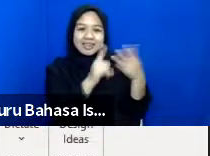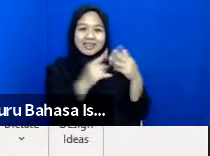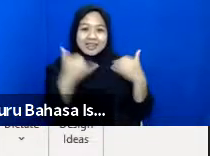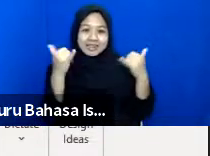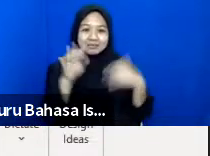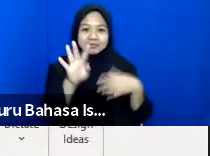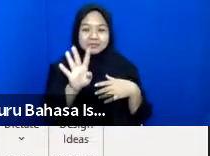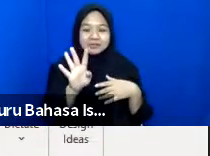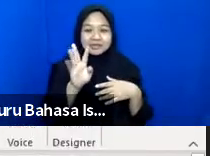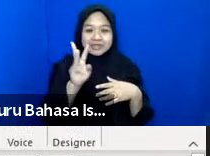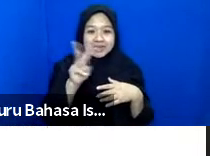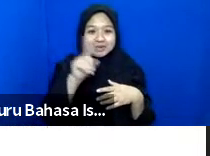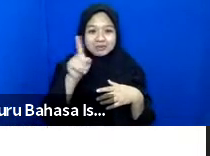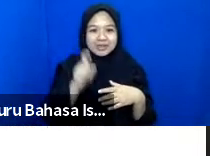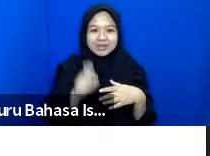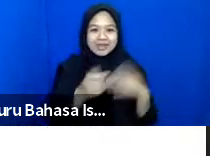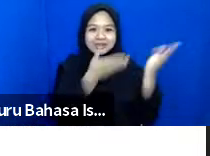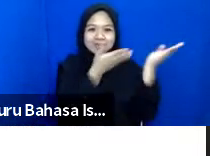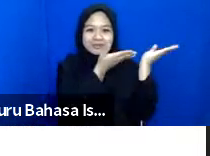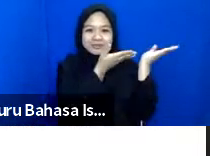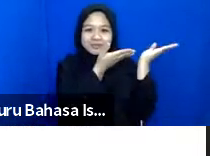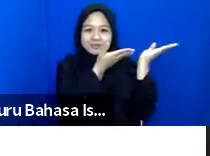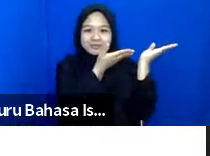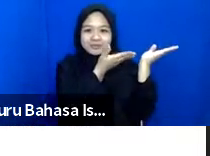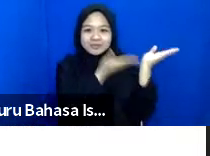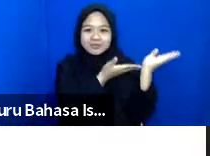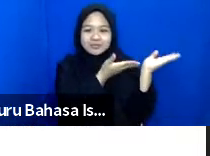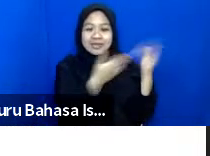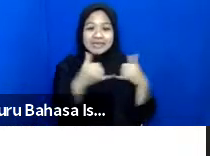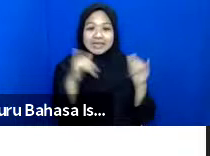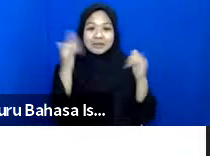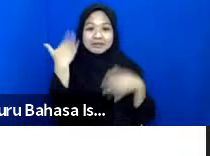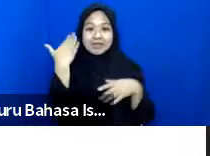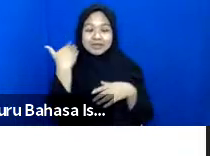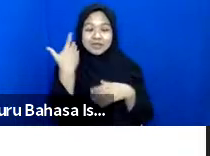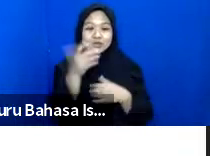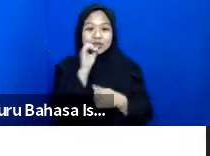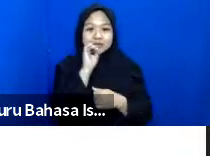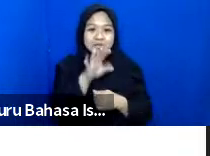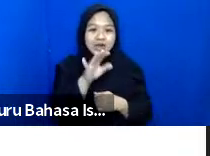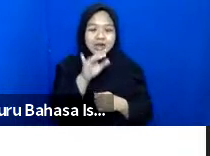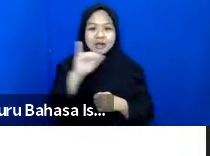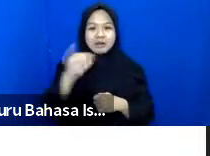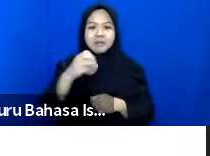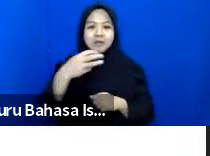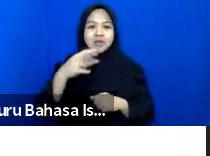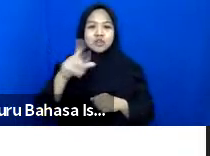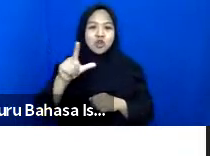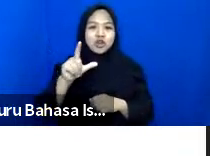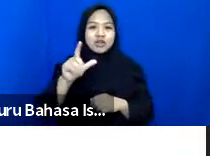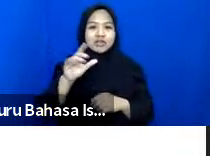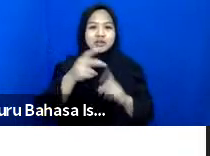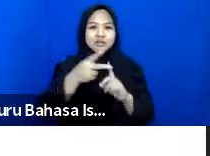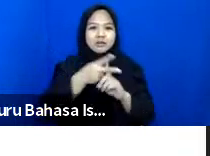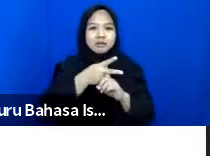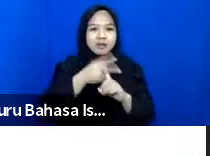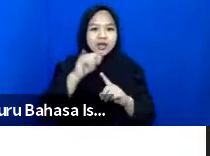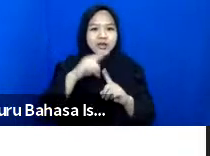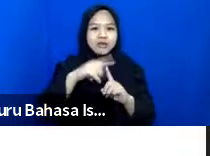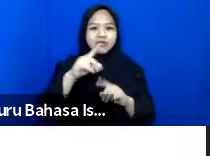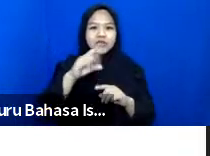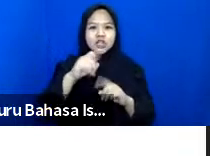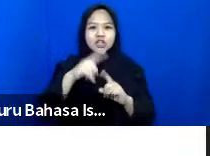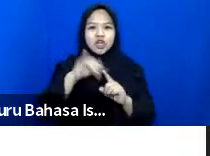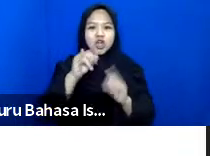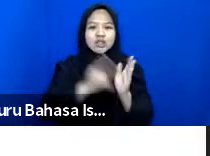Pertanyaan Yang Pertama Untuk Games Tadi Sudah Disebutin Bang Jus Sama Mbak Avito Tin